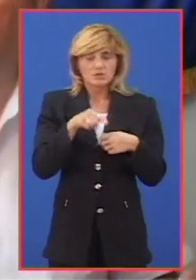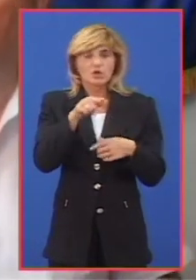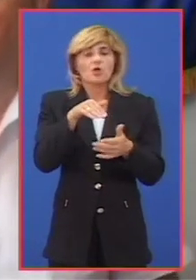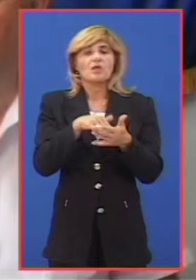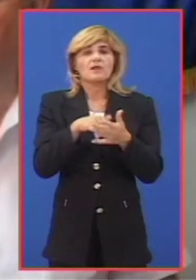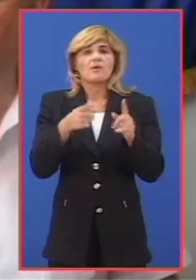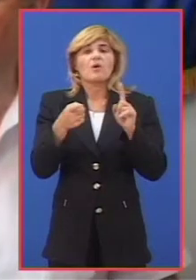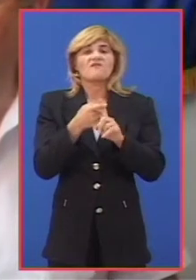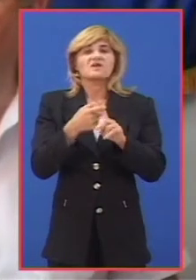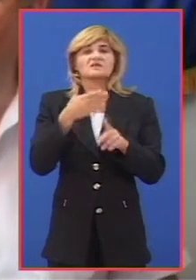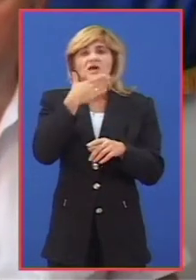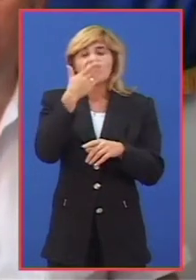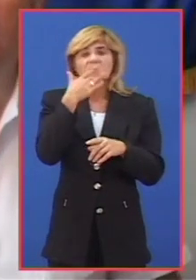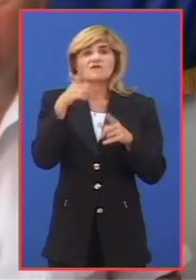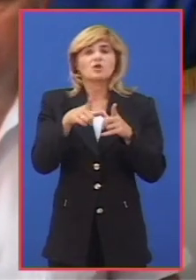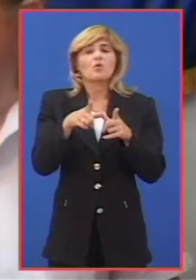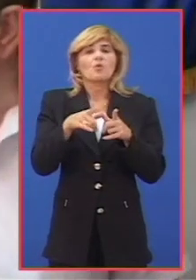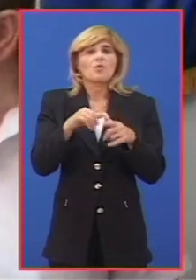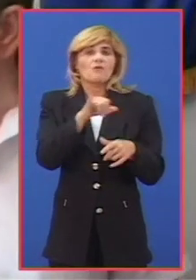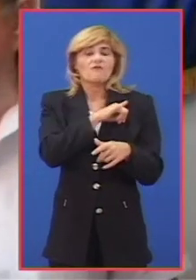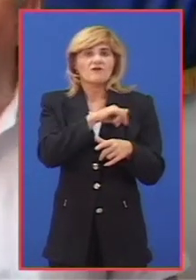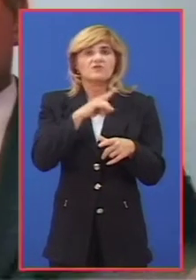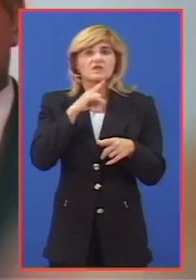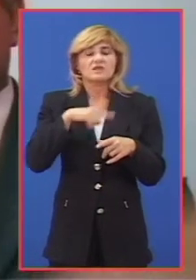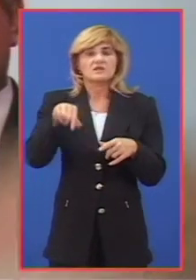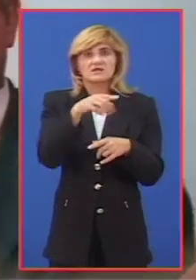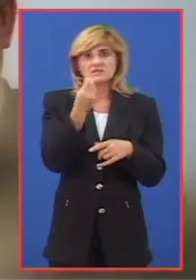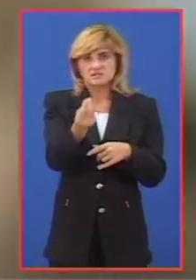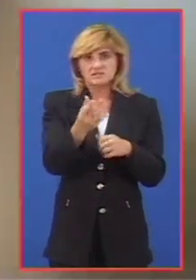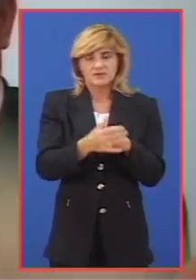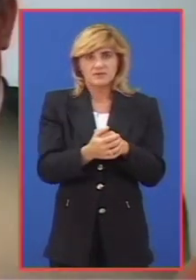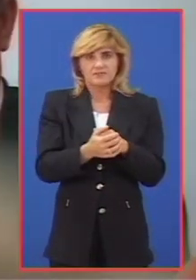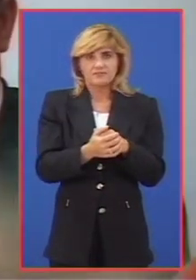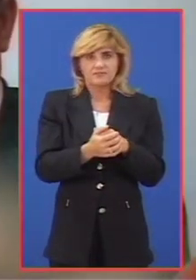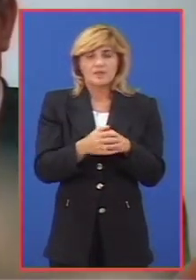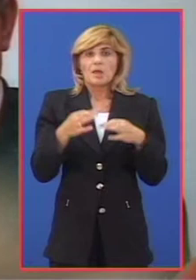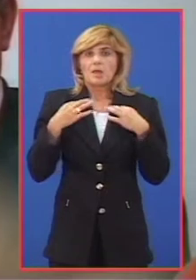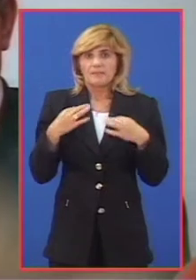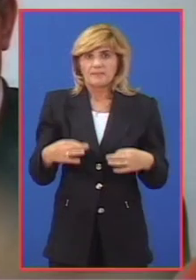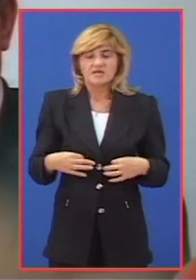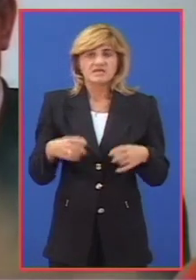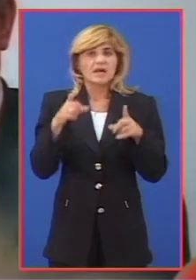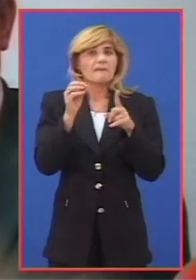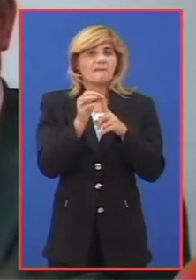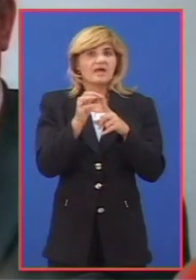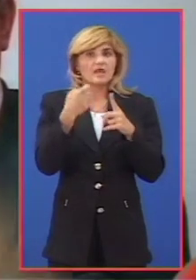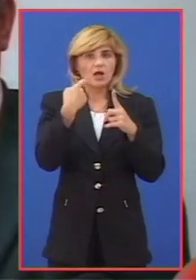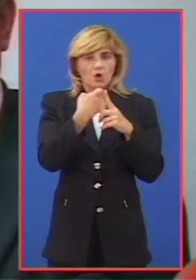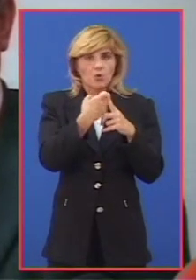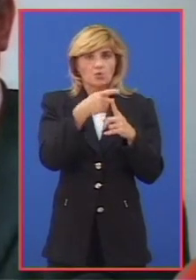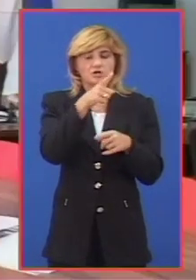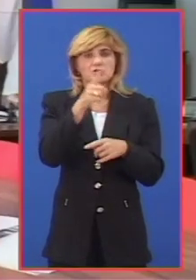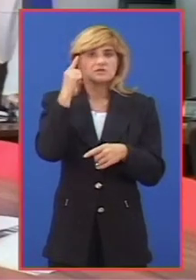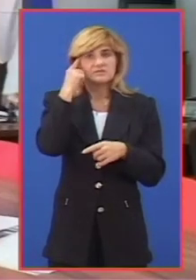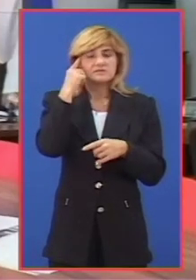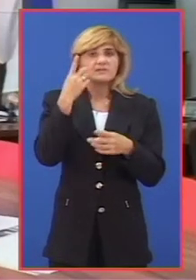Hrvate, ja bih rekao, diljem Vojvodine i širom Srbije. Predsednik DSHV Petar Kuntić smatra da se nastoji